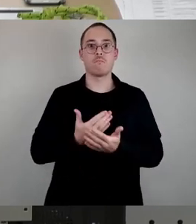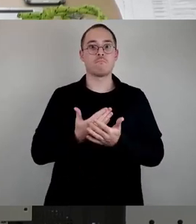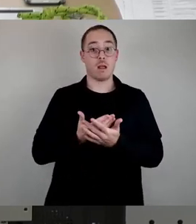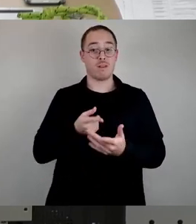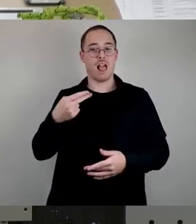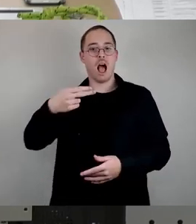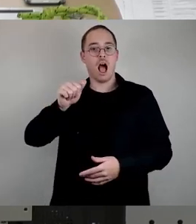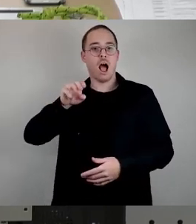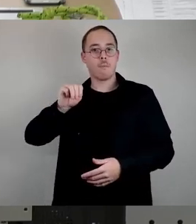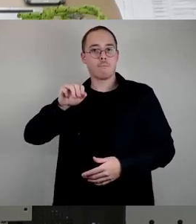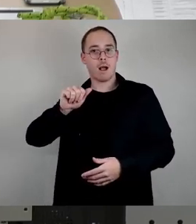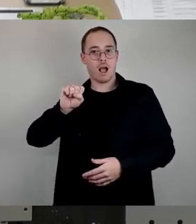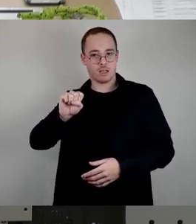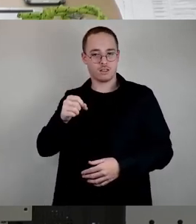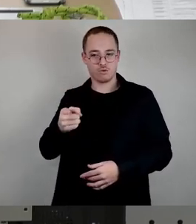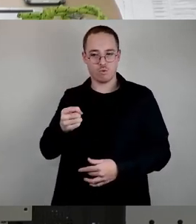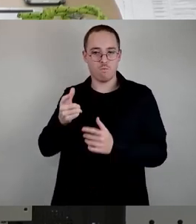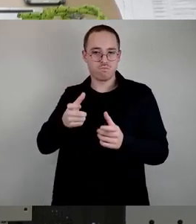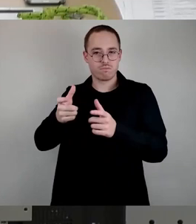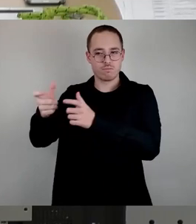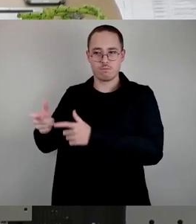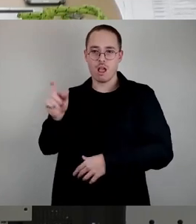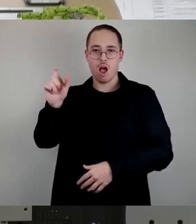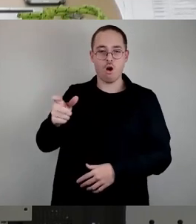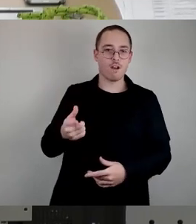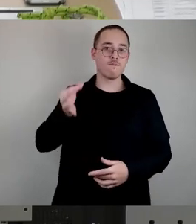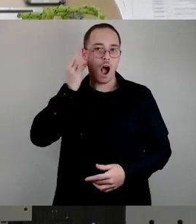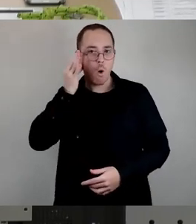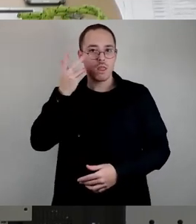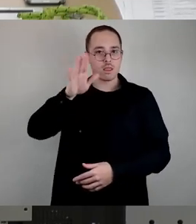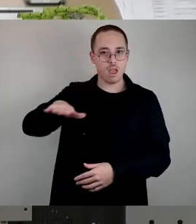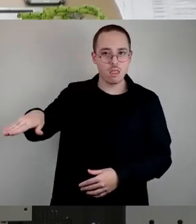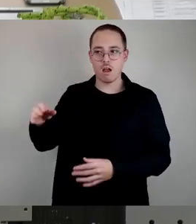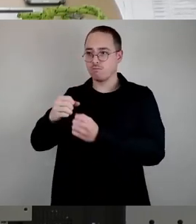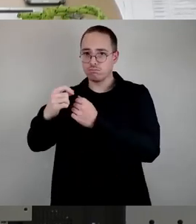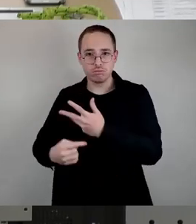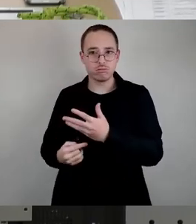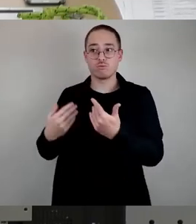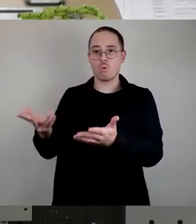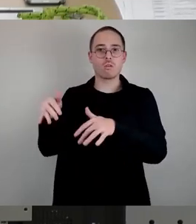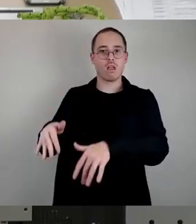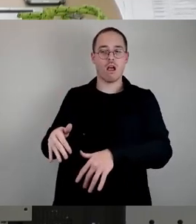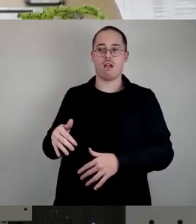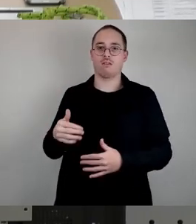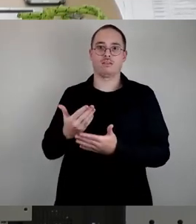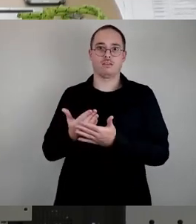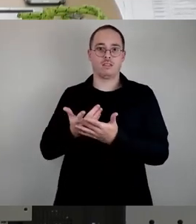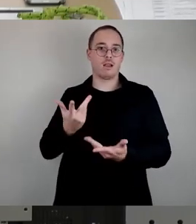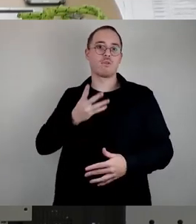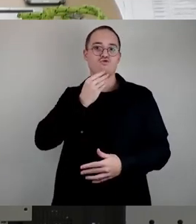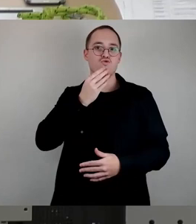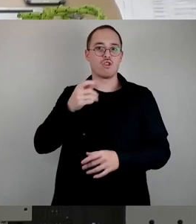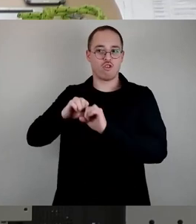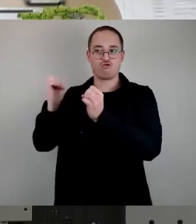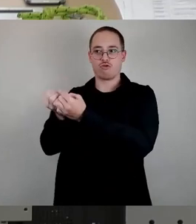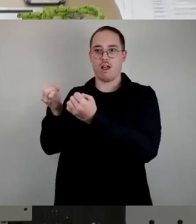legitimen Widerstand betrachten und dem einzigen jüdischen Staat das Existenzrecht absprechen. Dass derartige Positionen längst